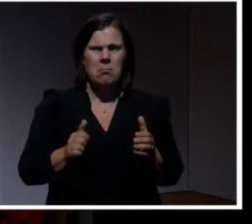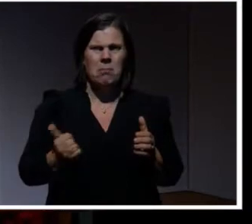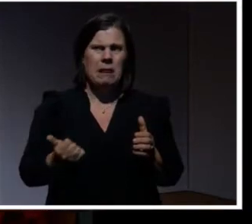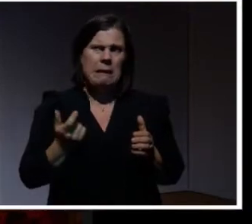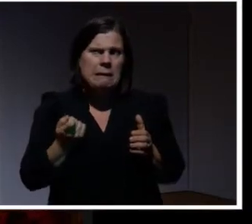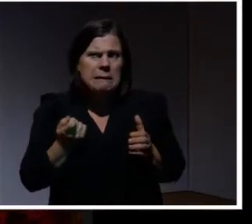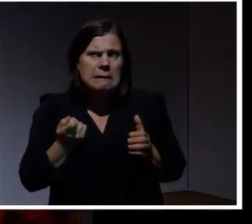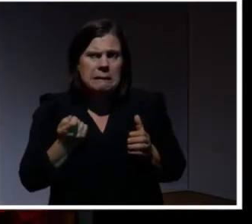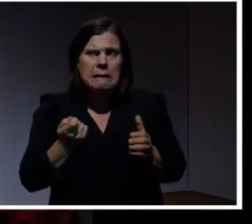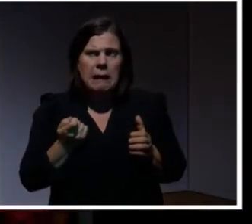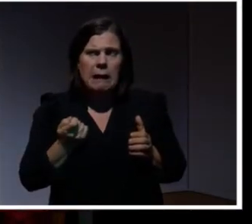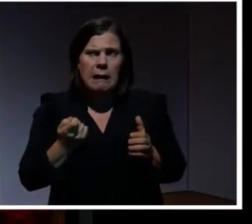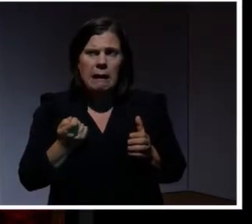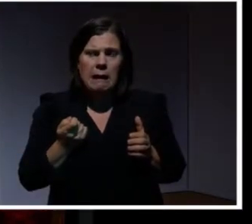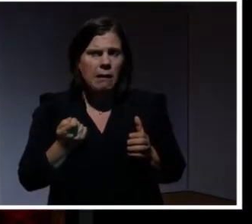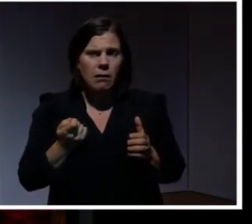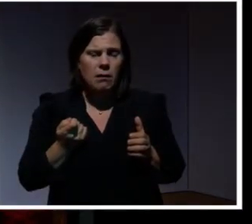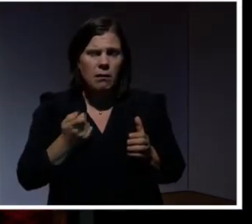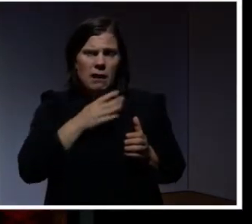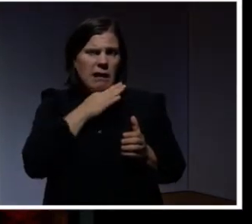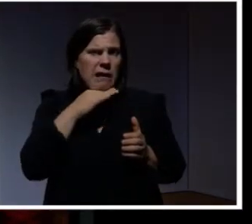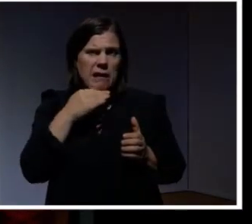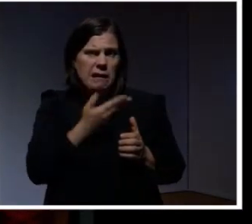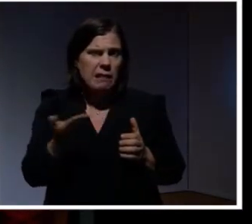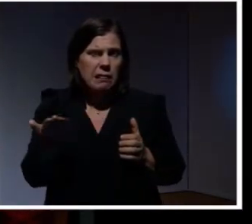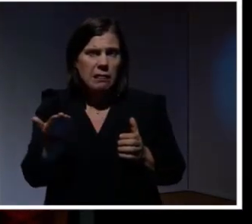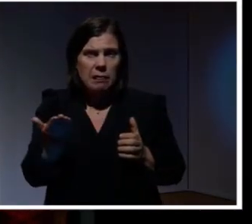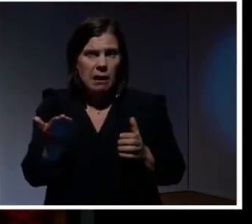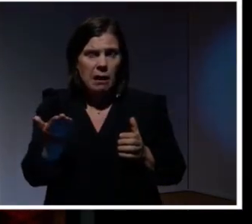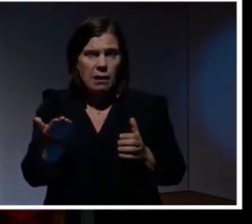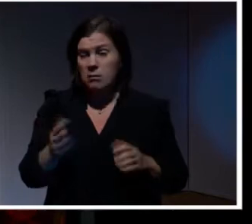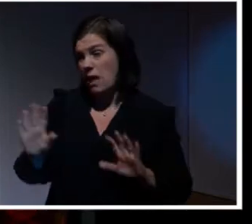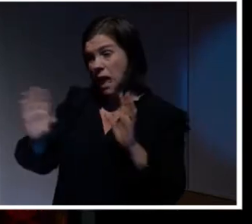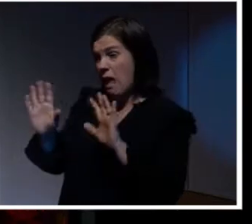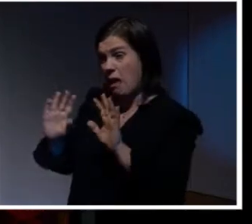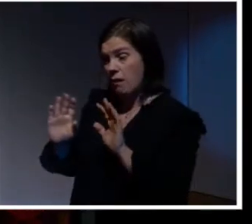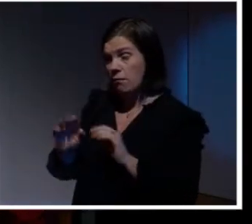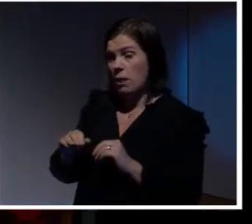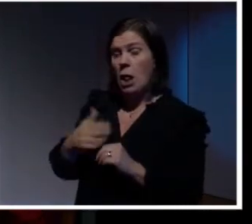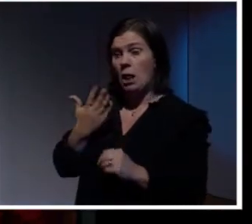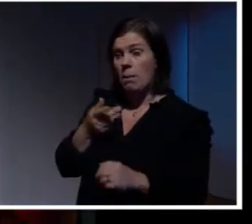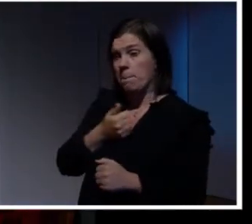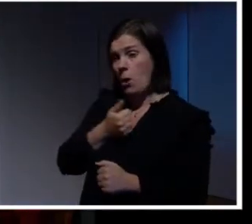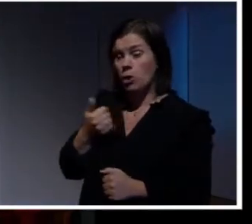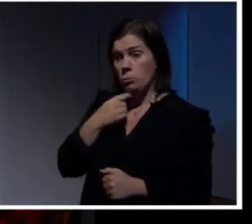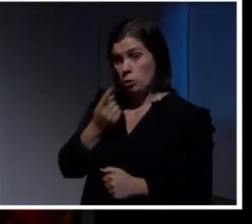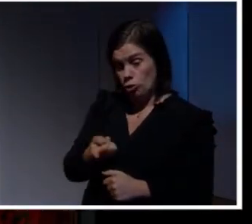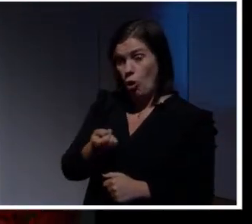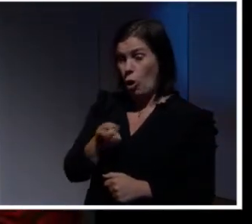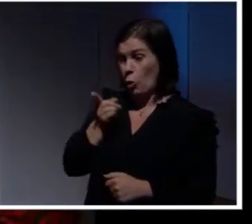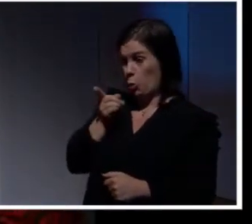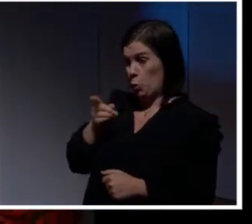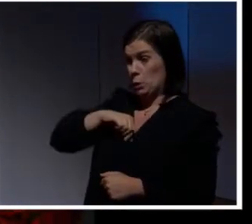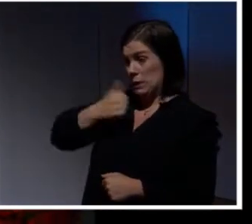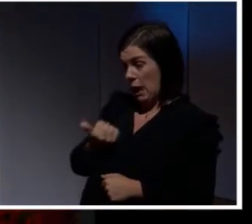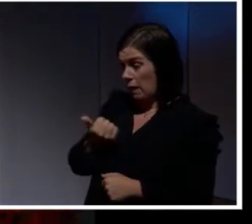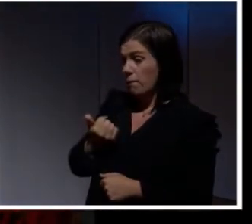grann så är jag på något sätt inte, det är liksom inte i min makt att reda upp det här. Nej men det är det ju inte. Utan du kan, som jag sa, vad du kan göra